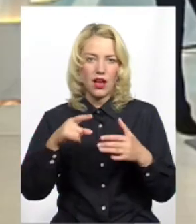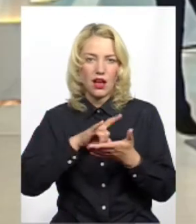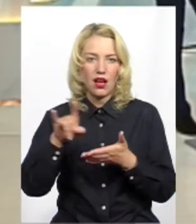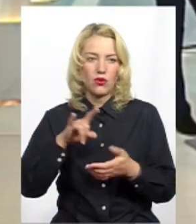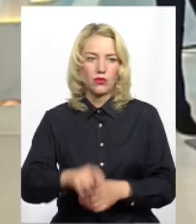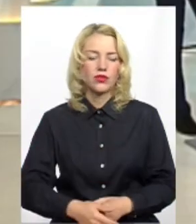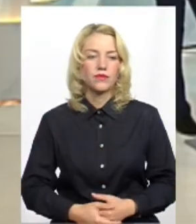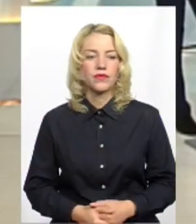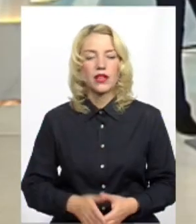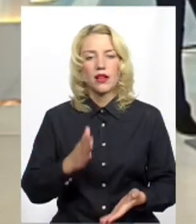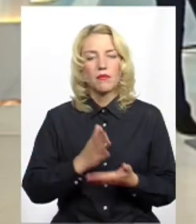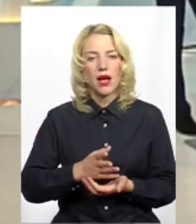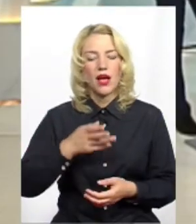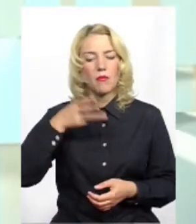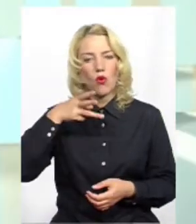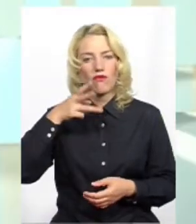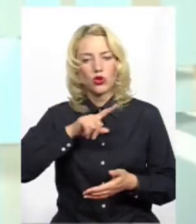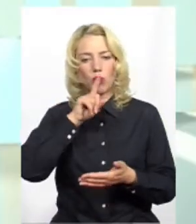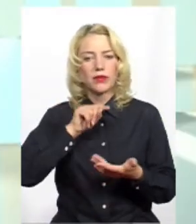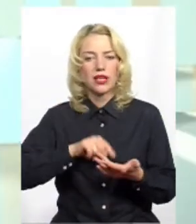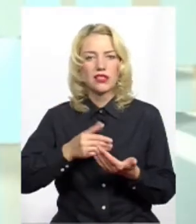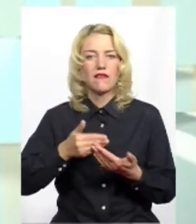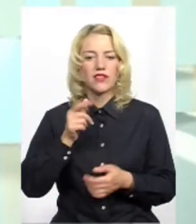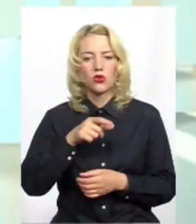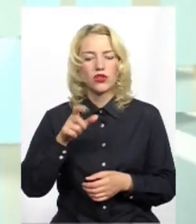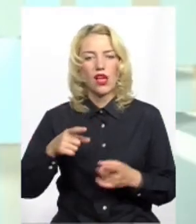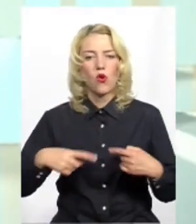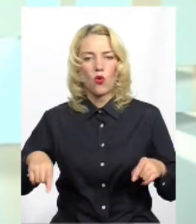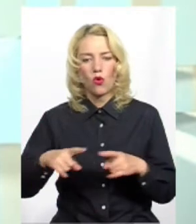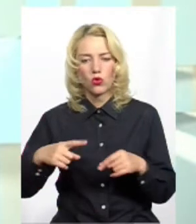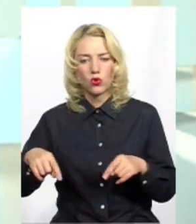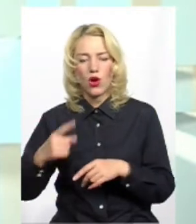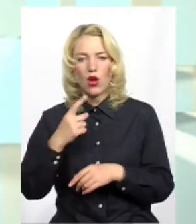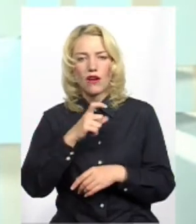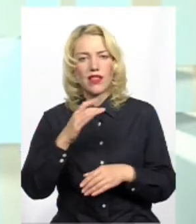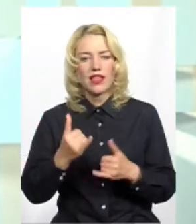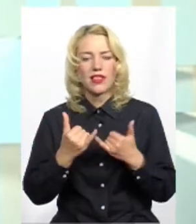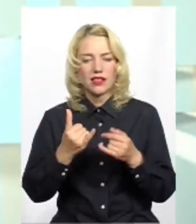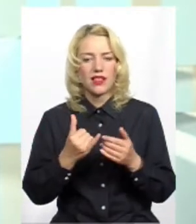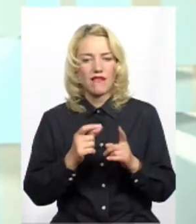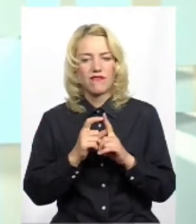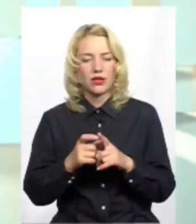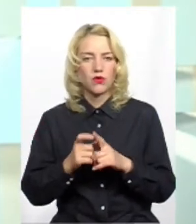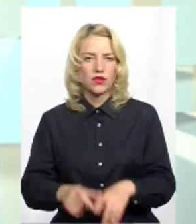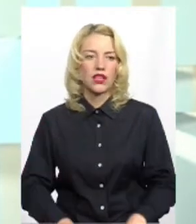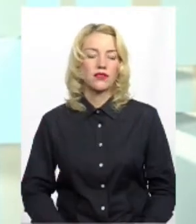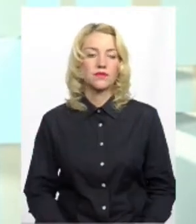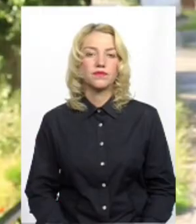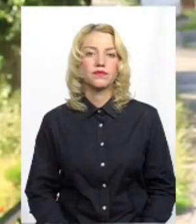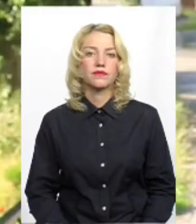Маємо записані відеопитання від жителів округу. По хвилині будете мати для відповідей. І прошу, перше.